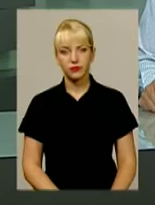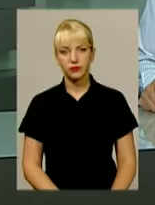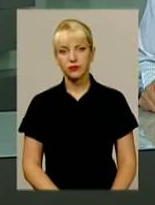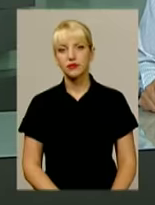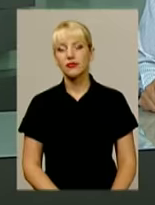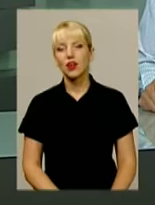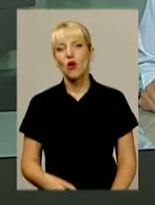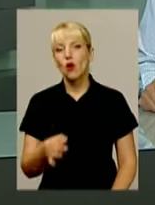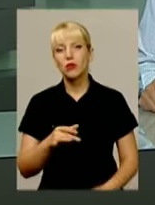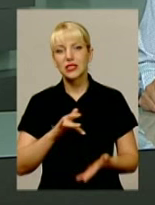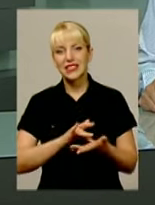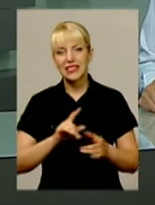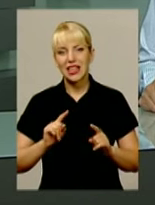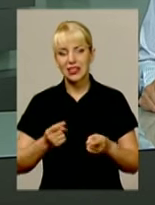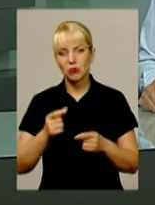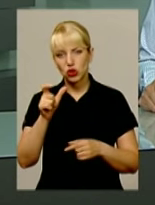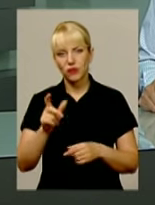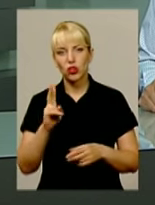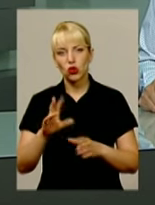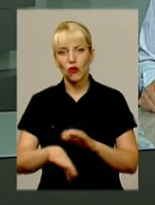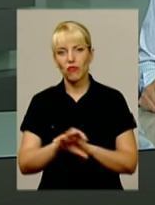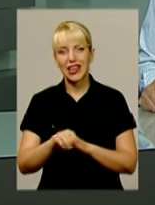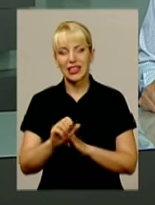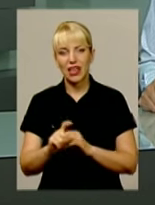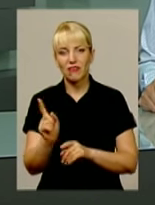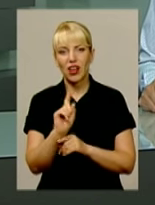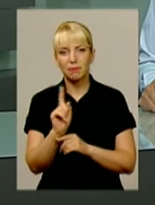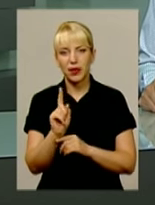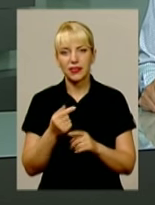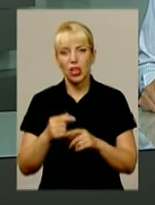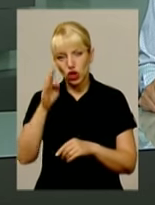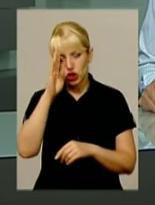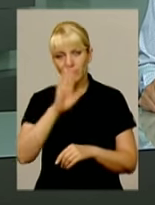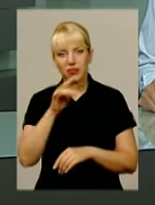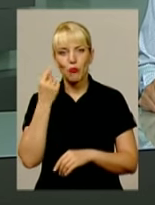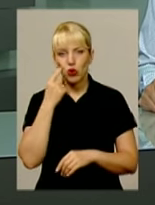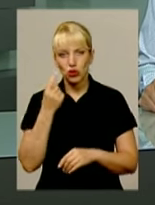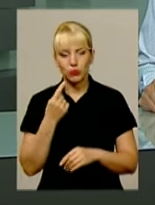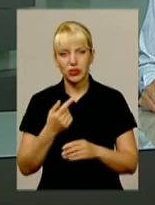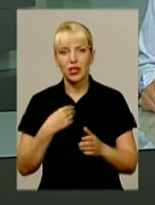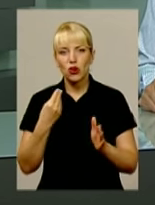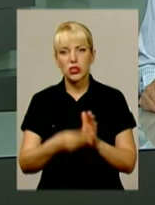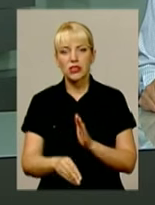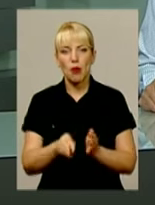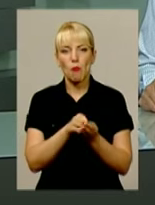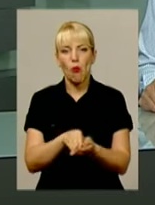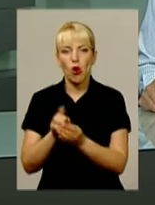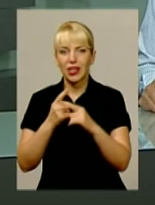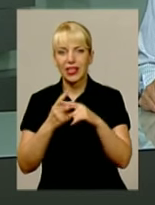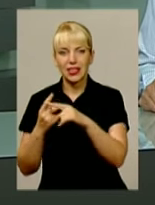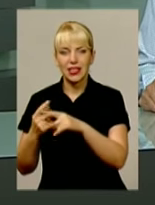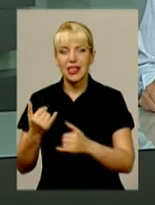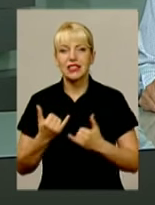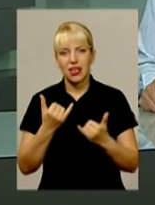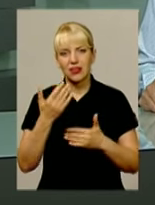В обласному центрі затримали чоловіка, котрий викрадав лампадки. Чоловік не посоромився оскворнити могили задля легкої здобучі.